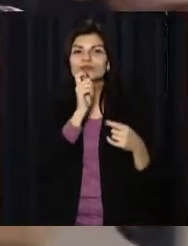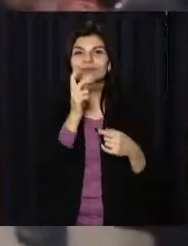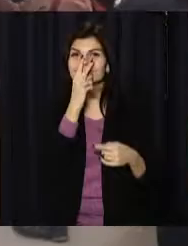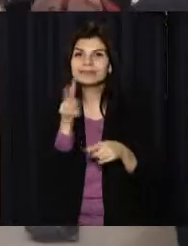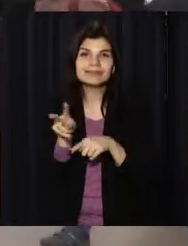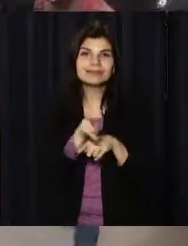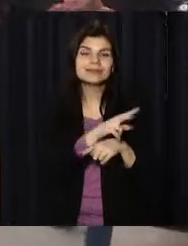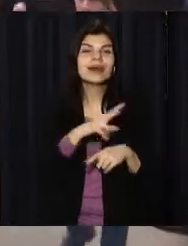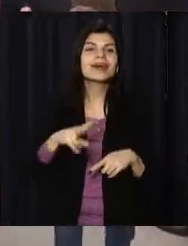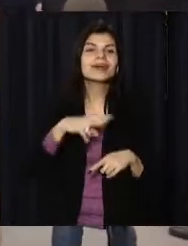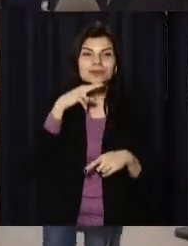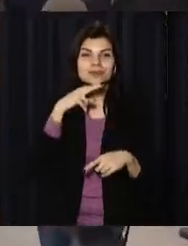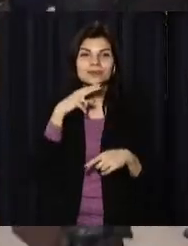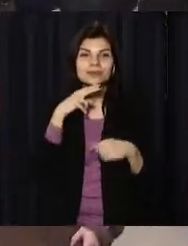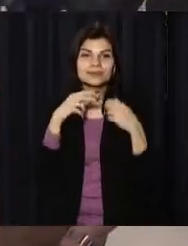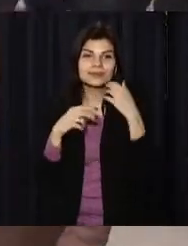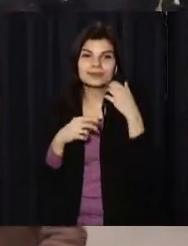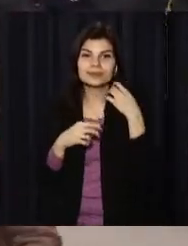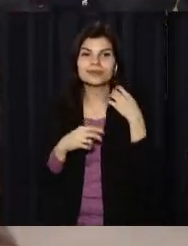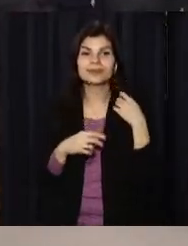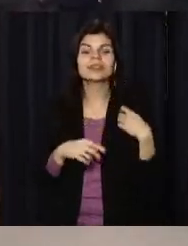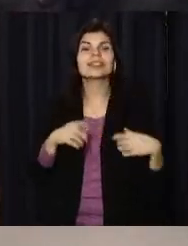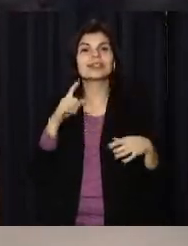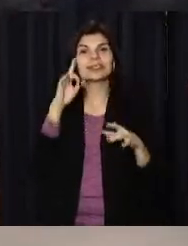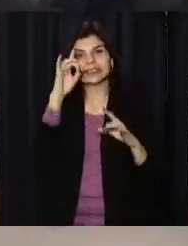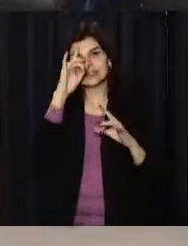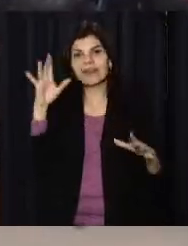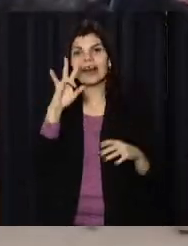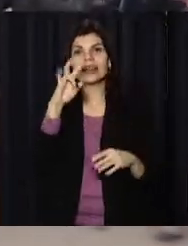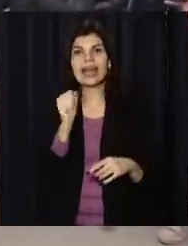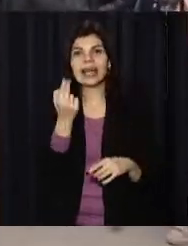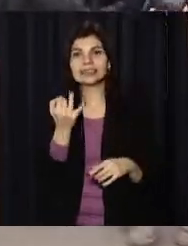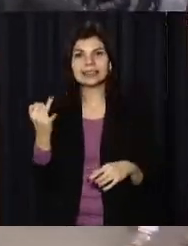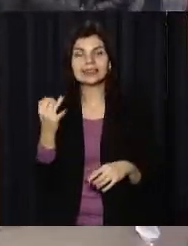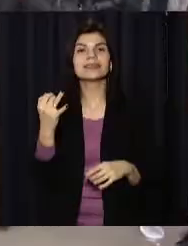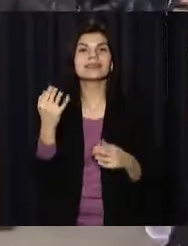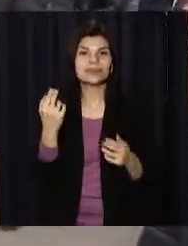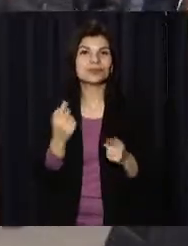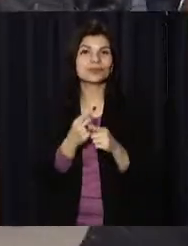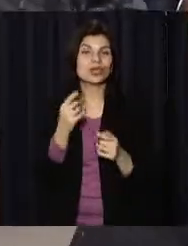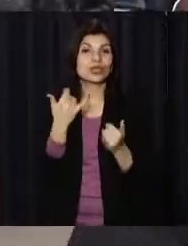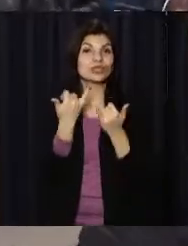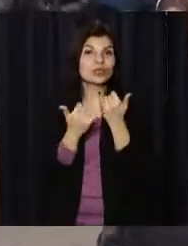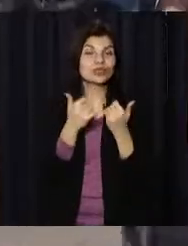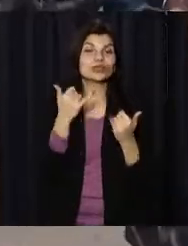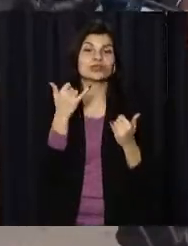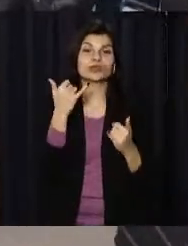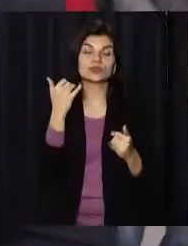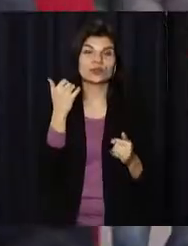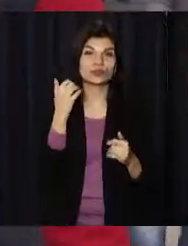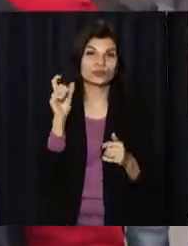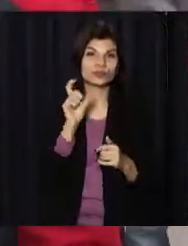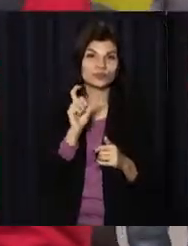Слава Україні! Слава нації! Слава націю! Синьо-жовті та червоно-чорні